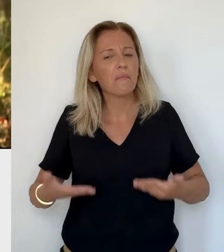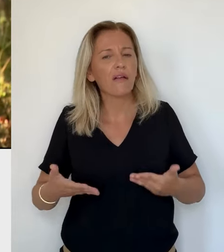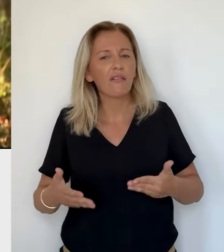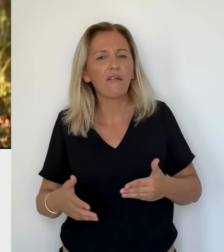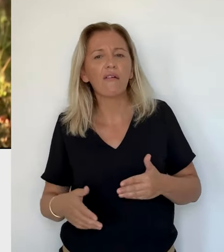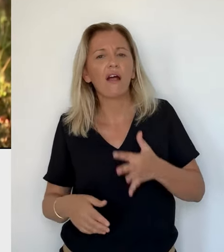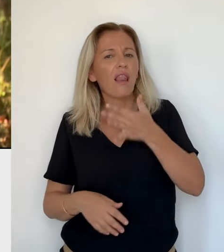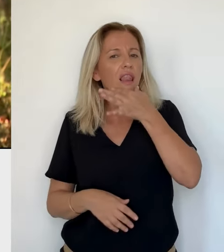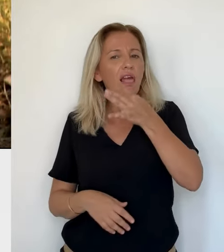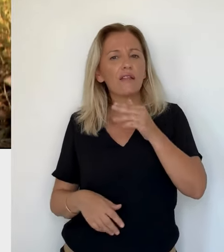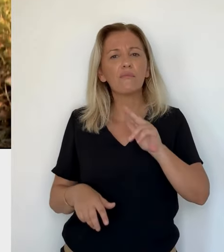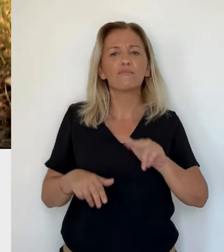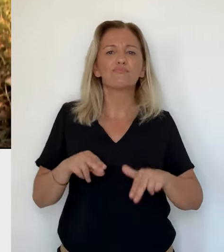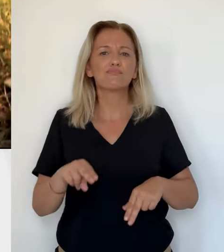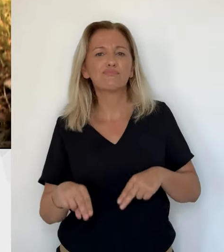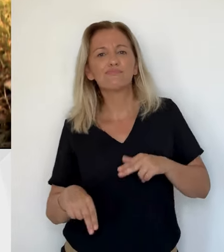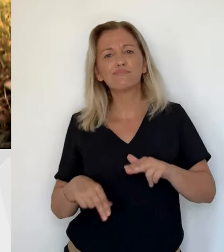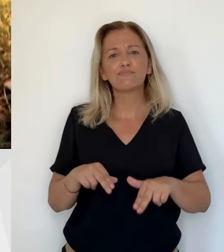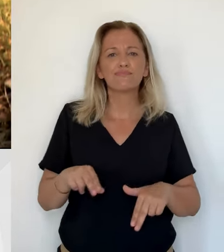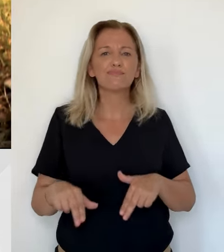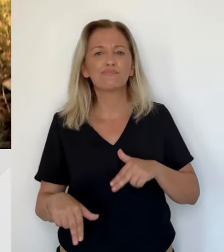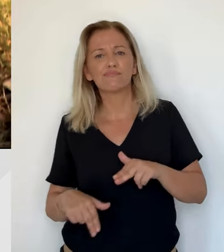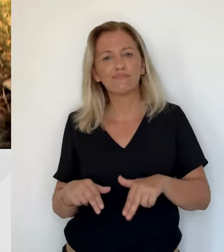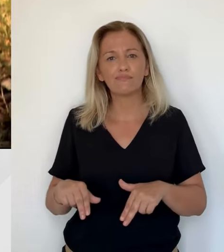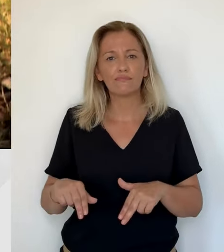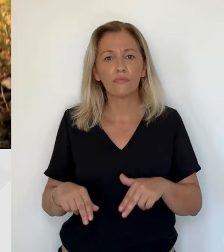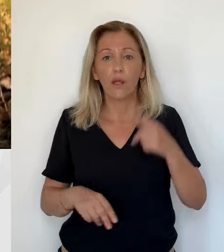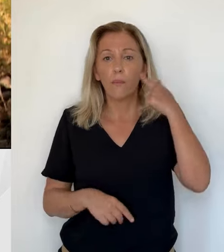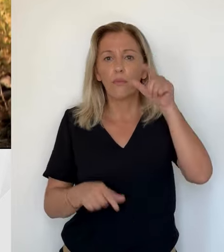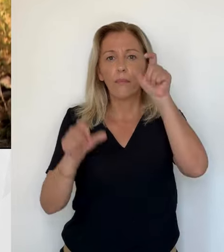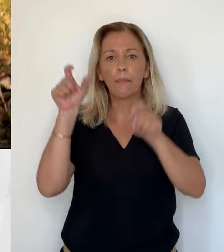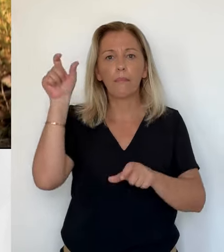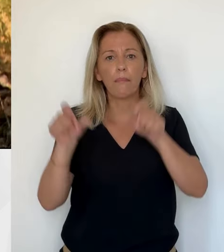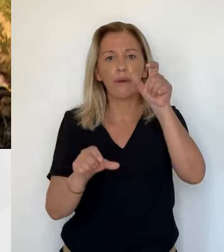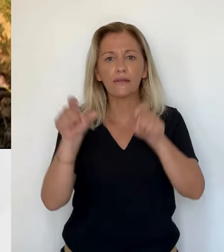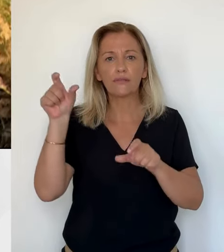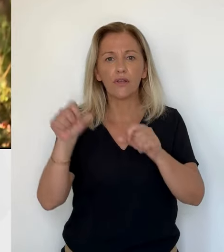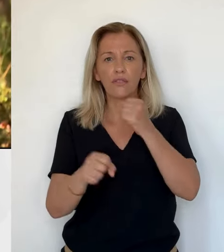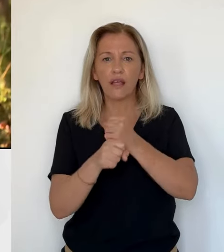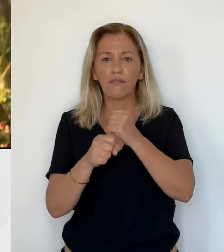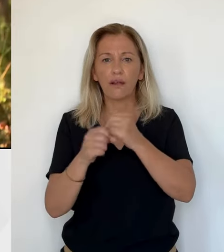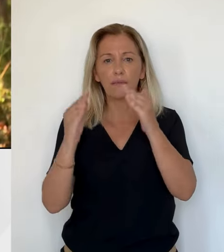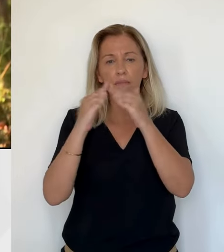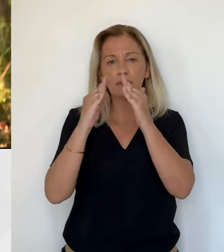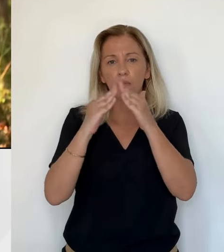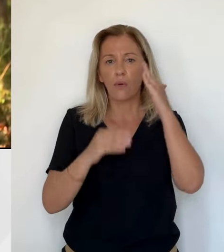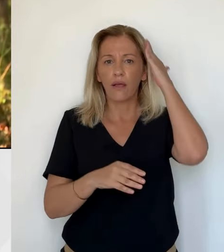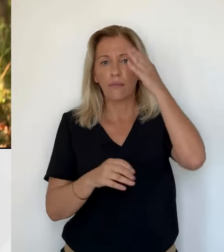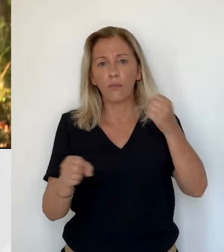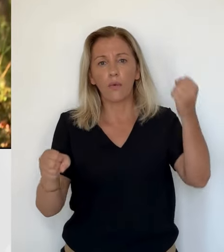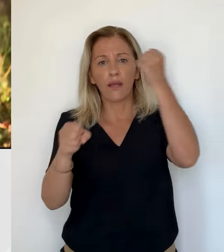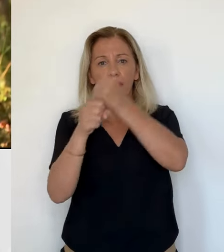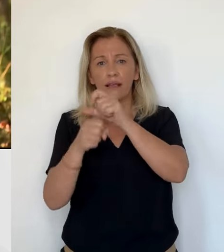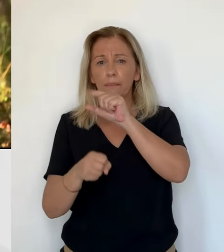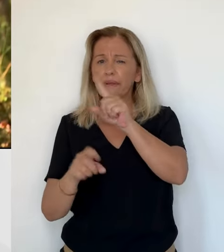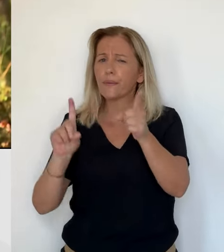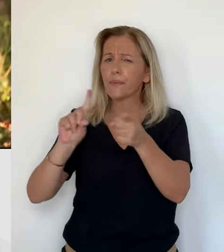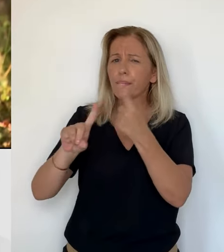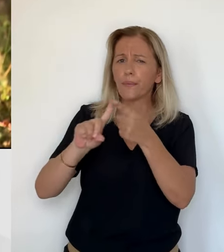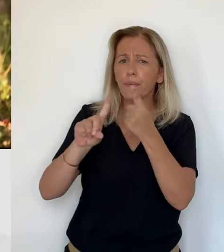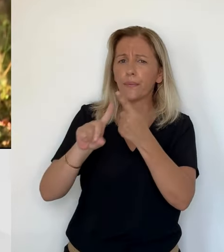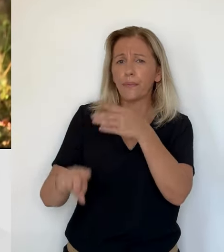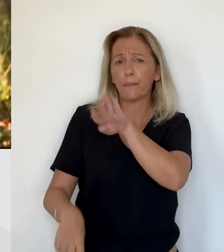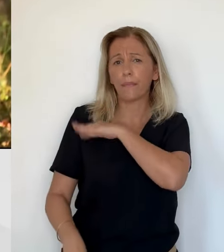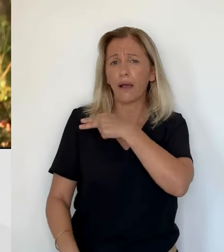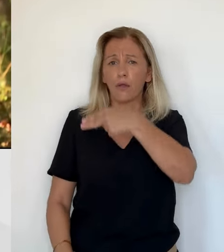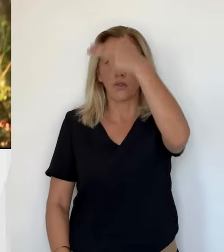ici. Où l'être humain puisse apporter de l'amour, du soin et toutes ces choses-là. Plutôt qu'il soit